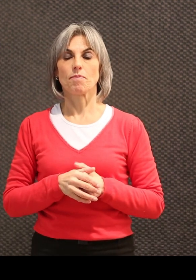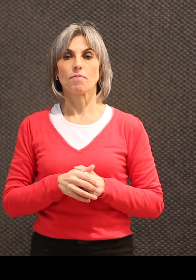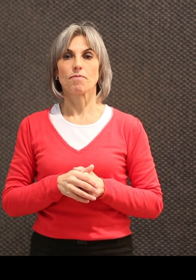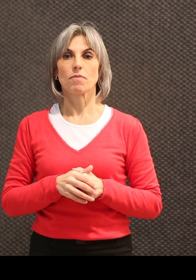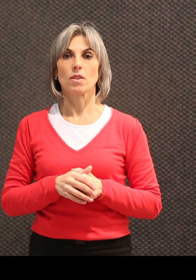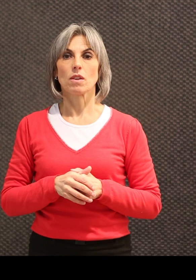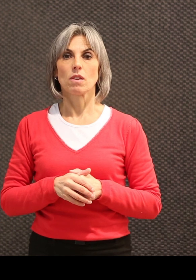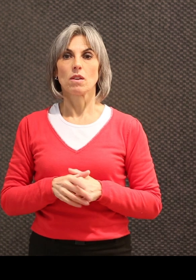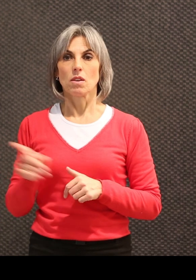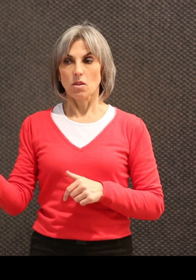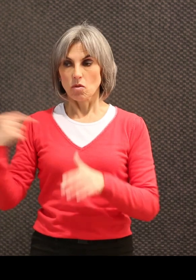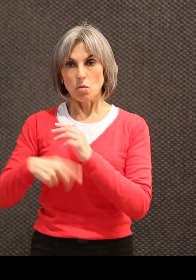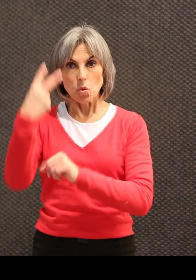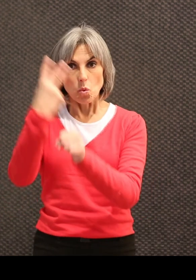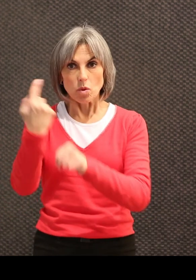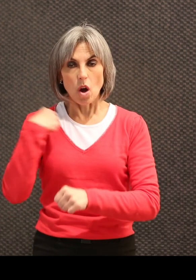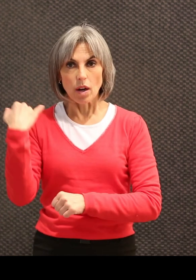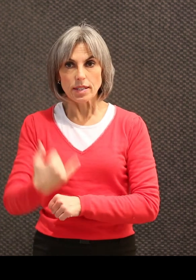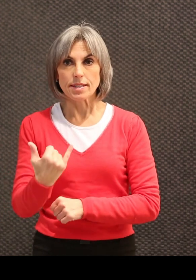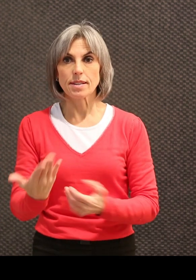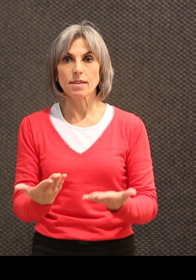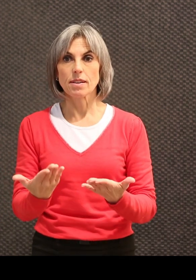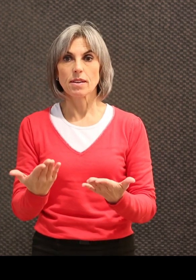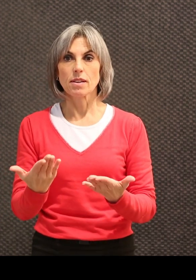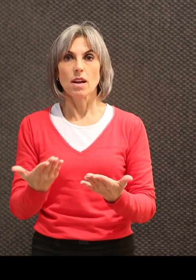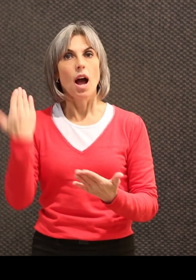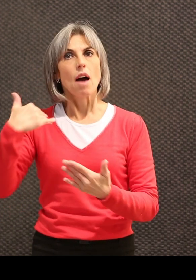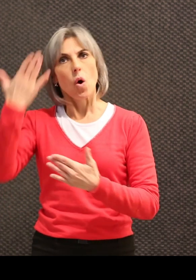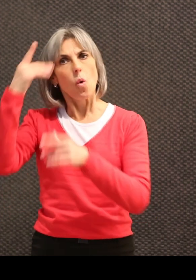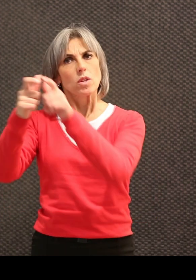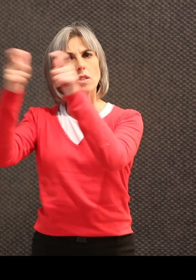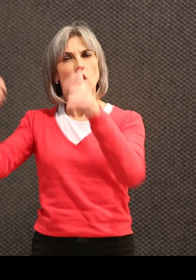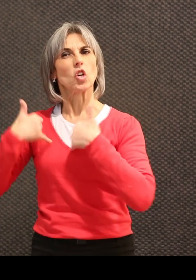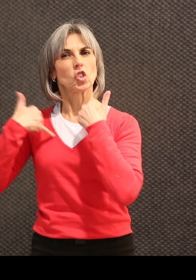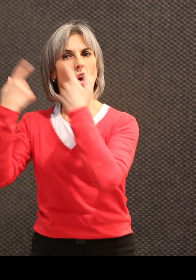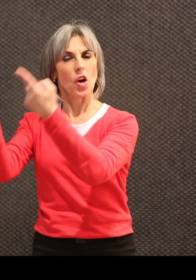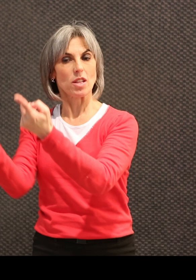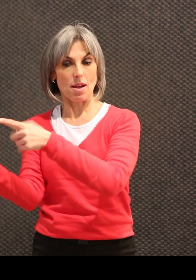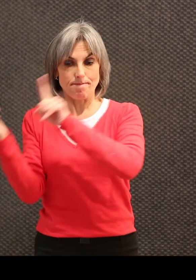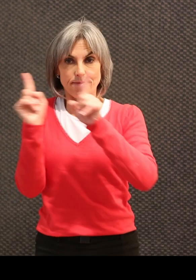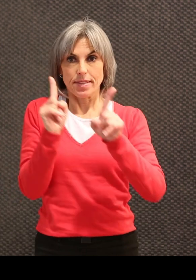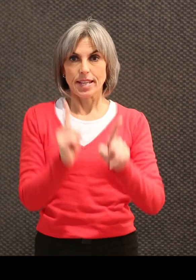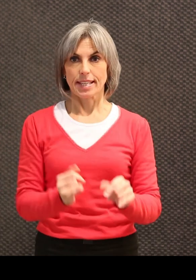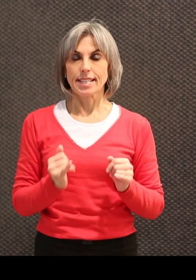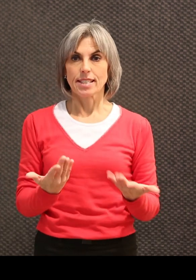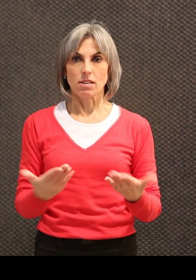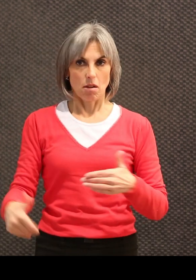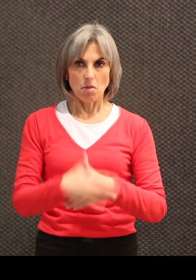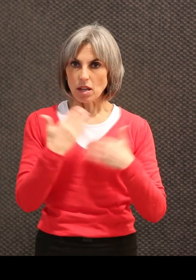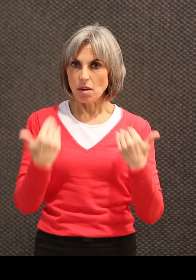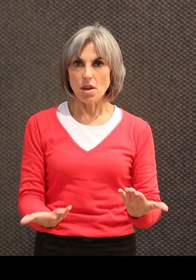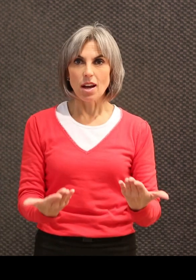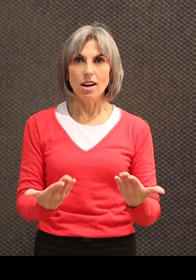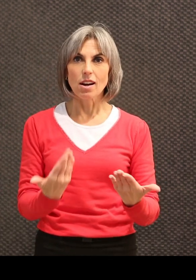Florence est ici depuis 2 ans. Avant, elle était dans une autre institution pour plus jeunes. Et ici, oui, ça se passe bien.